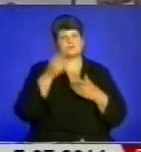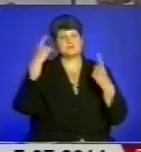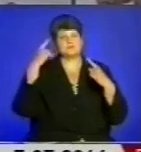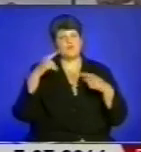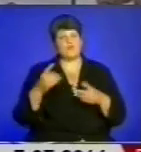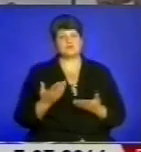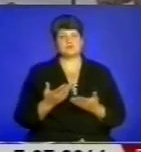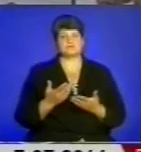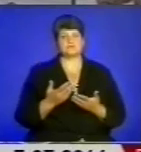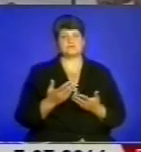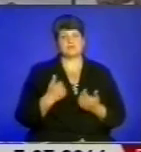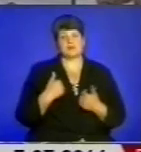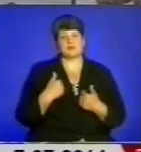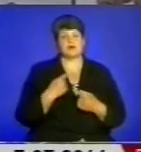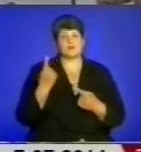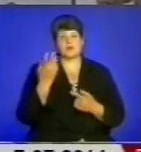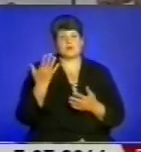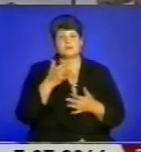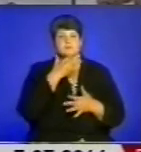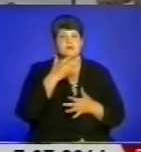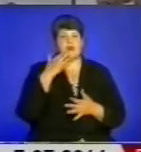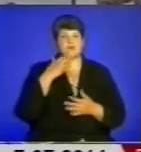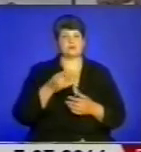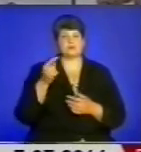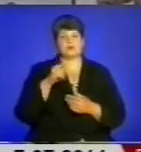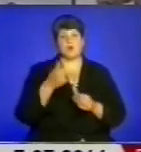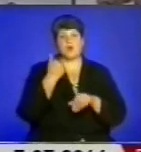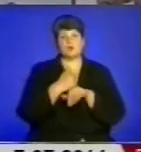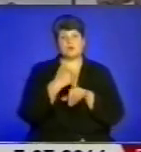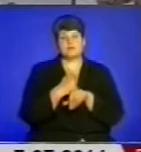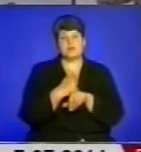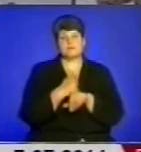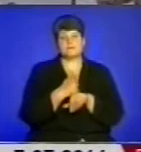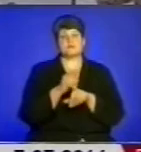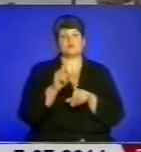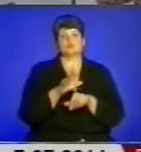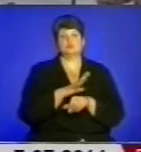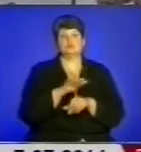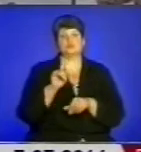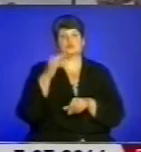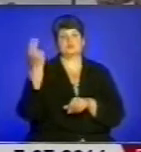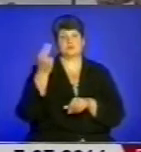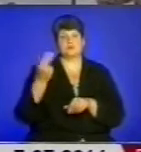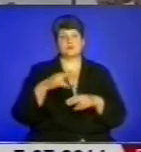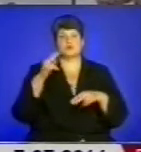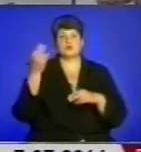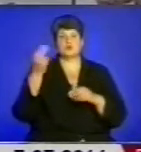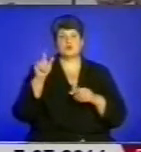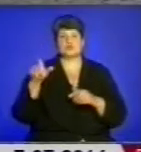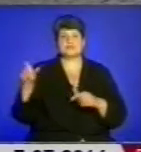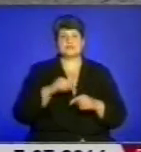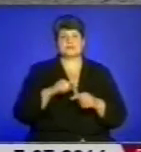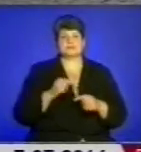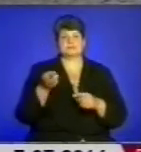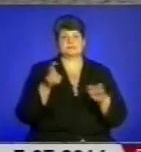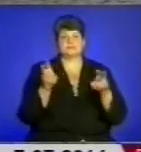в принципі, така, я не одна, нас таких багато. І просто головне, щоб було, що малювати, і художники, вони будуть самі підтягуватися. Для